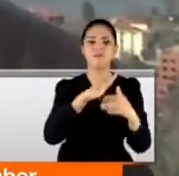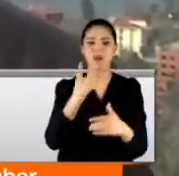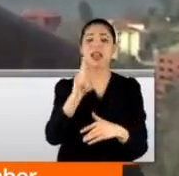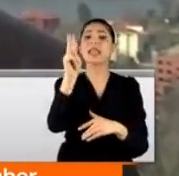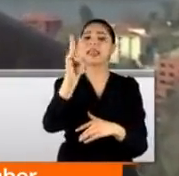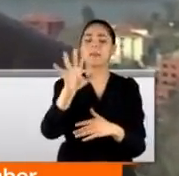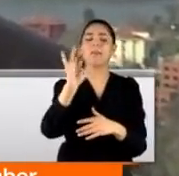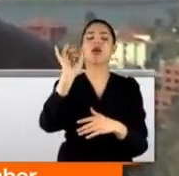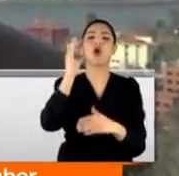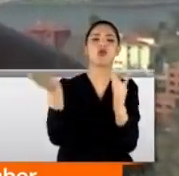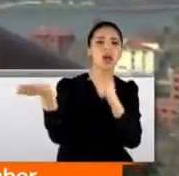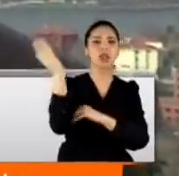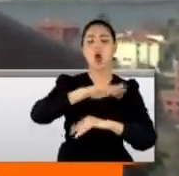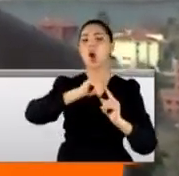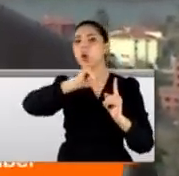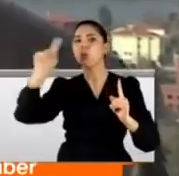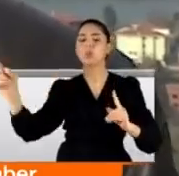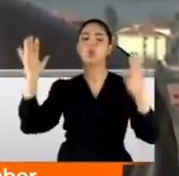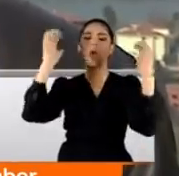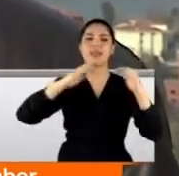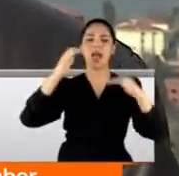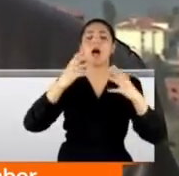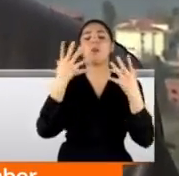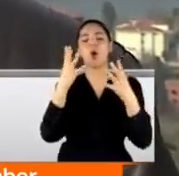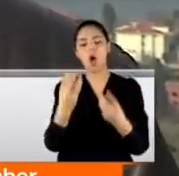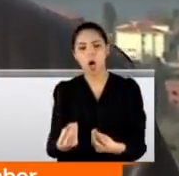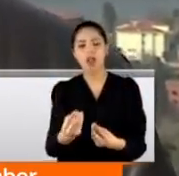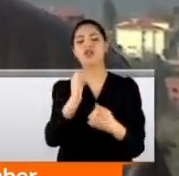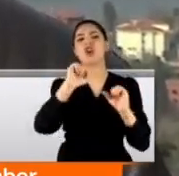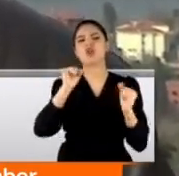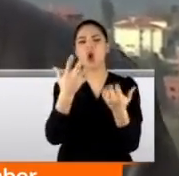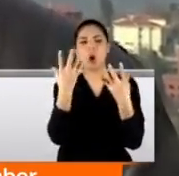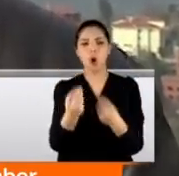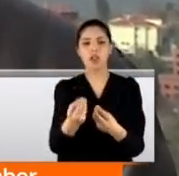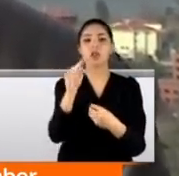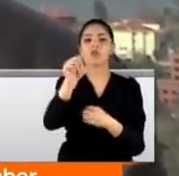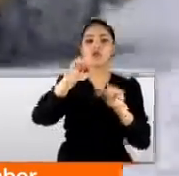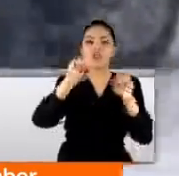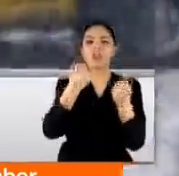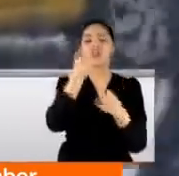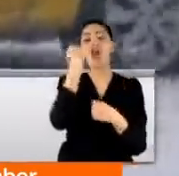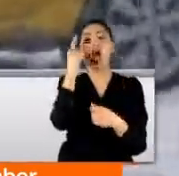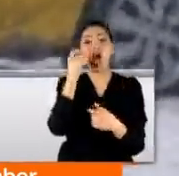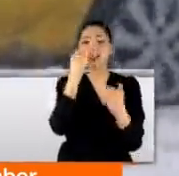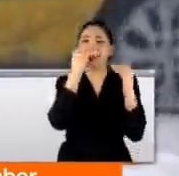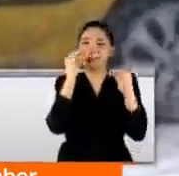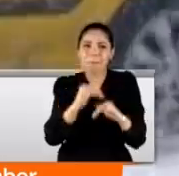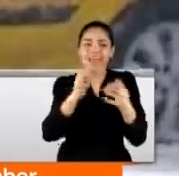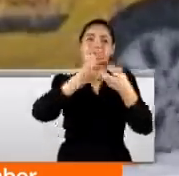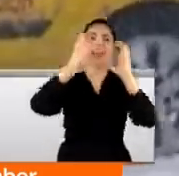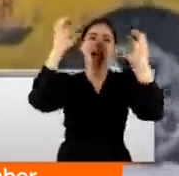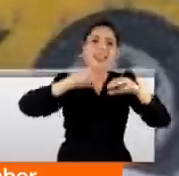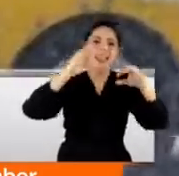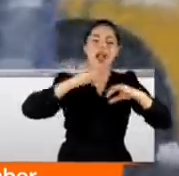sonra uzun vadede gözüken bir soğuk hava dalgası daha gözüküyor ki bunlar hep işte kışında o özlediğimiz, beklediğimiz kar